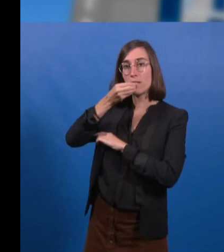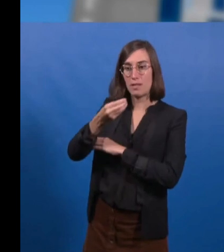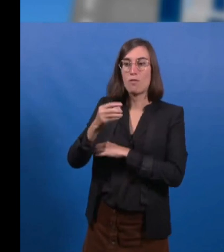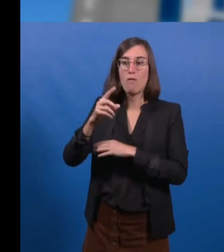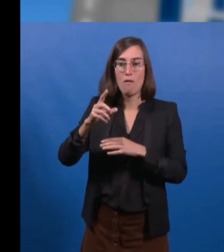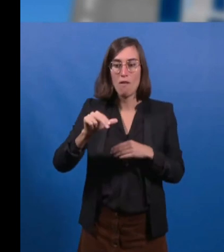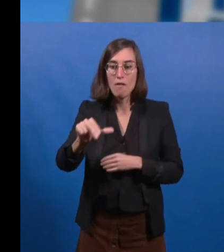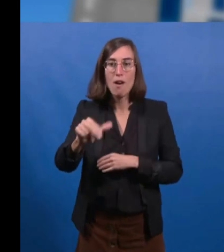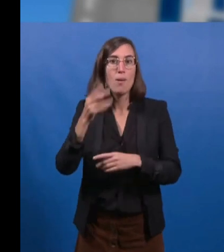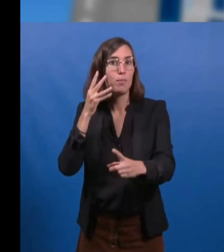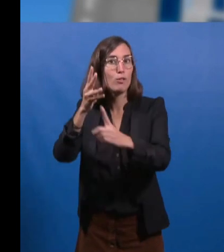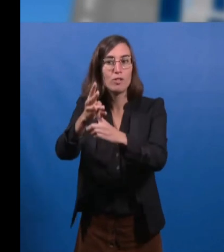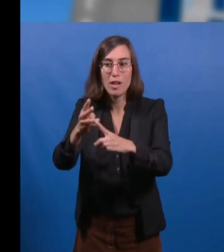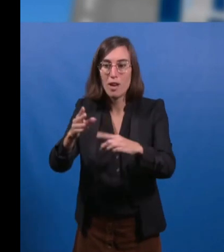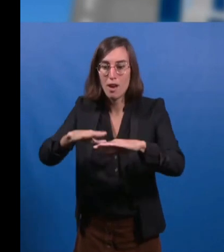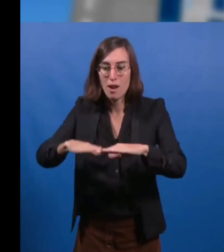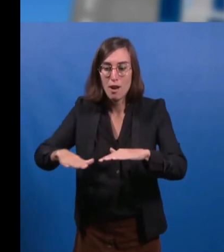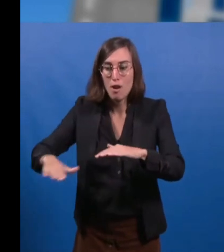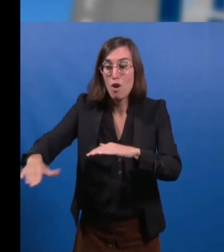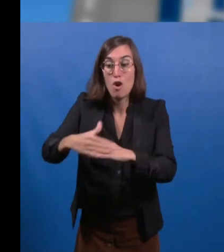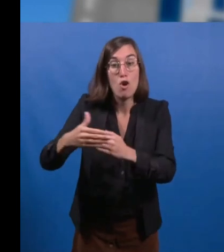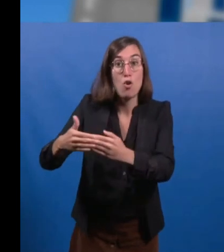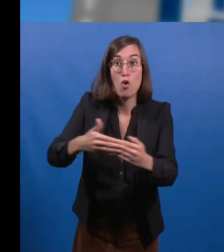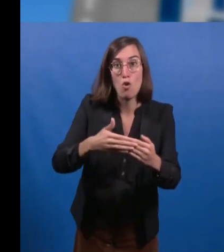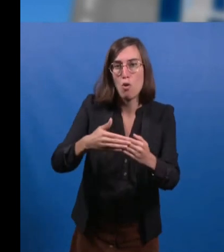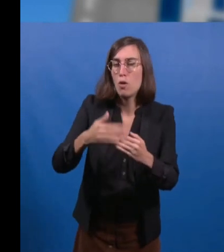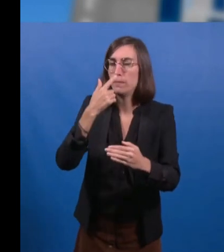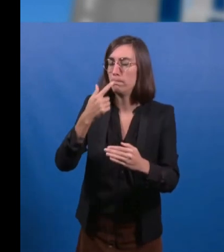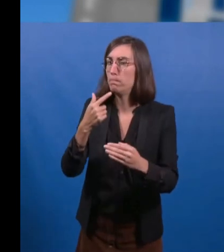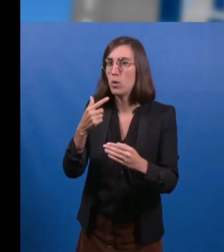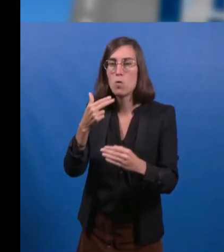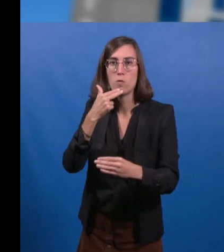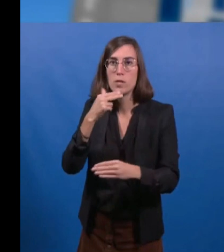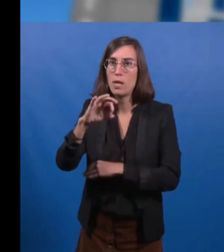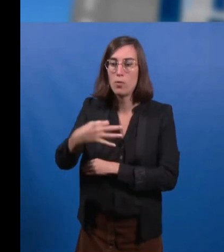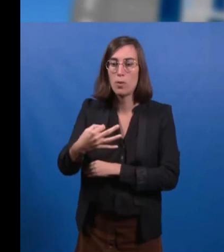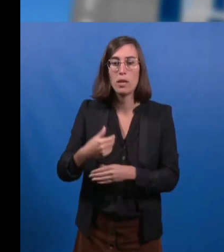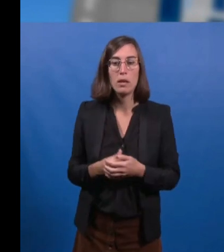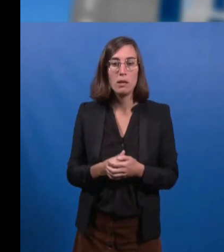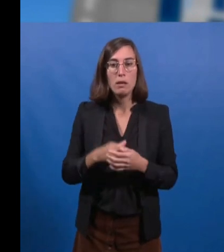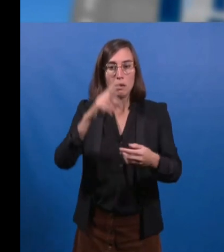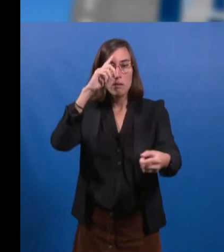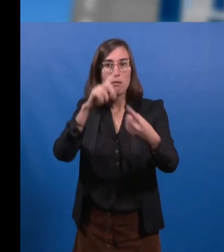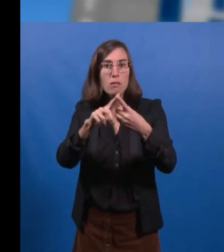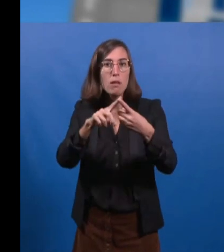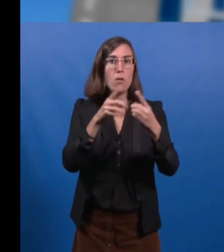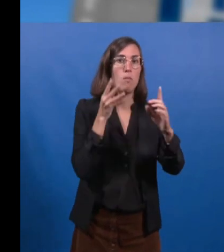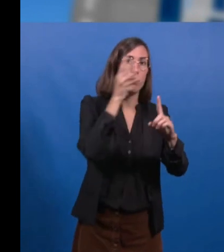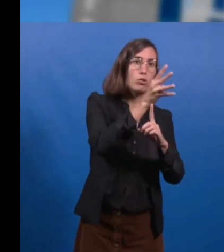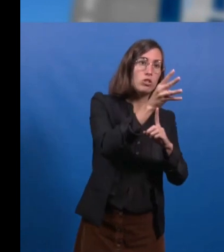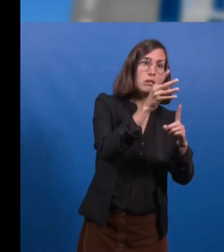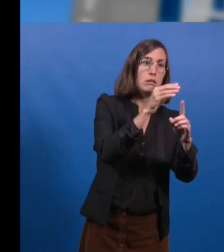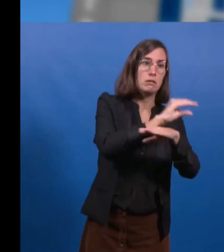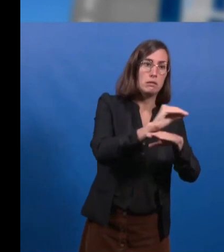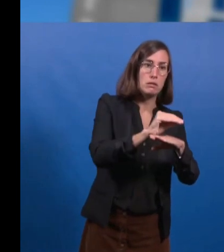utile, aussi bien pour nos habitants que les associations d'aide alimentaire, dans le cadre du projet de sécurité sociale alimentaire, que pour